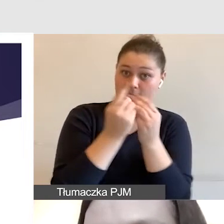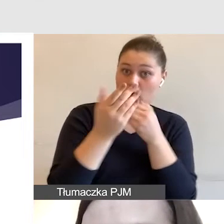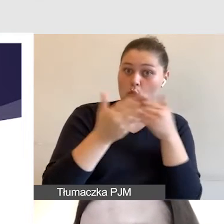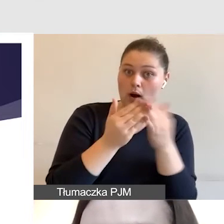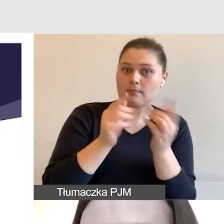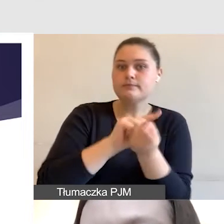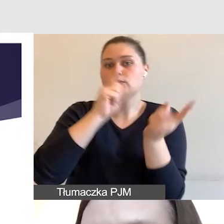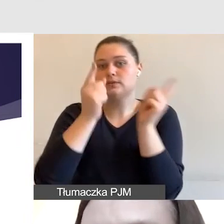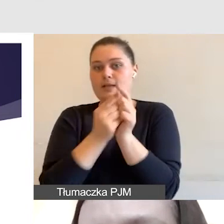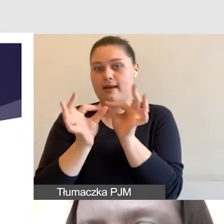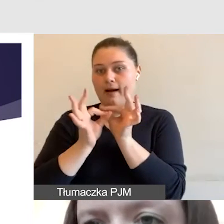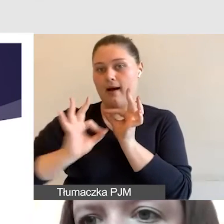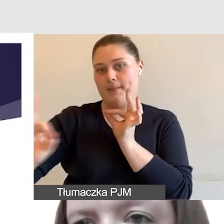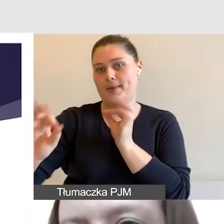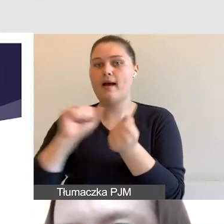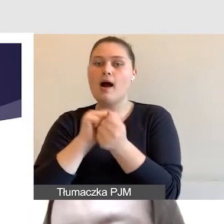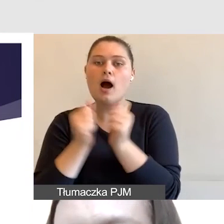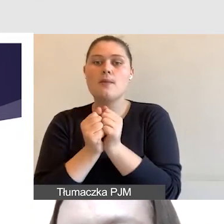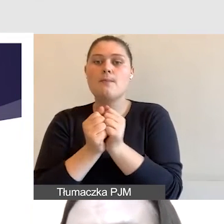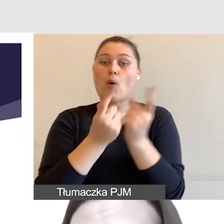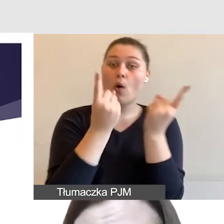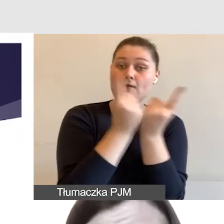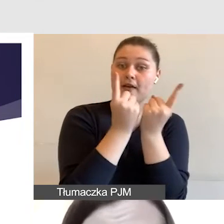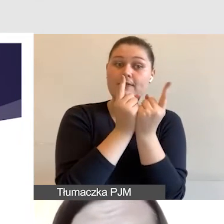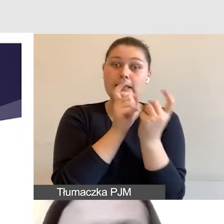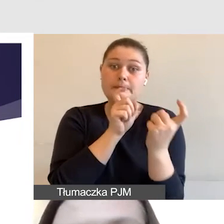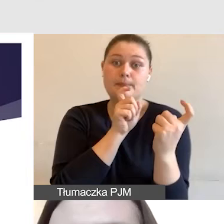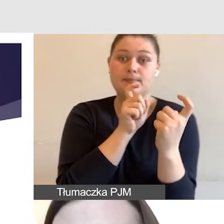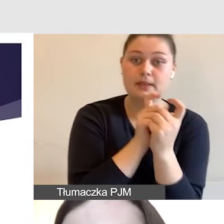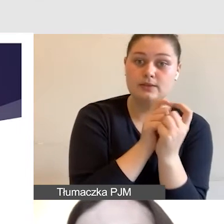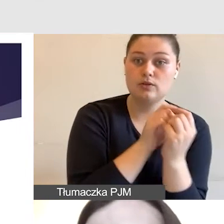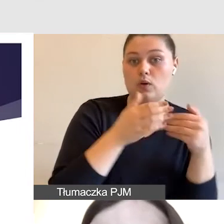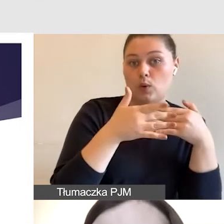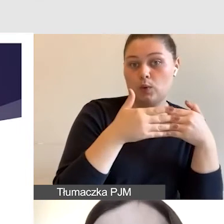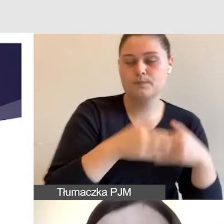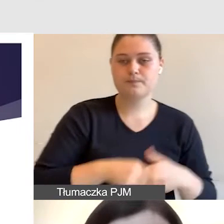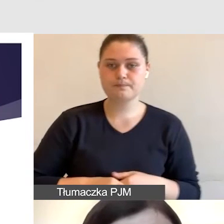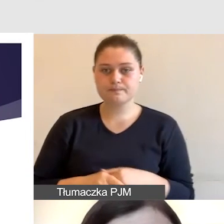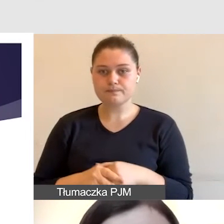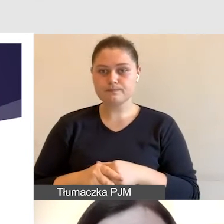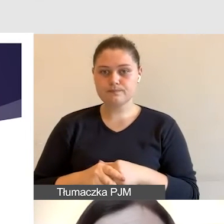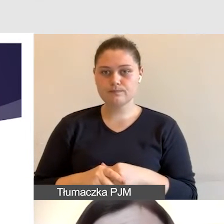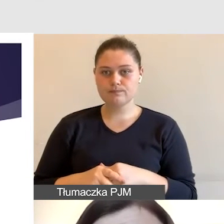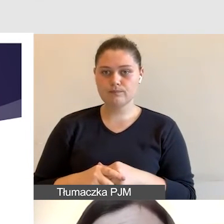przygotowani na drugą wersję dostępu do internetu.